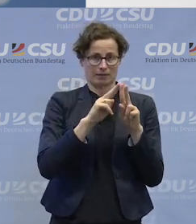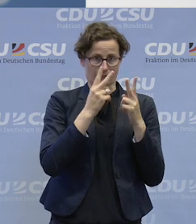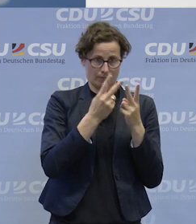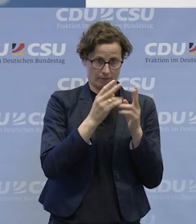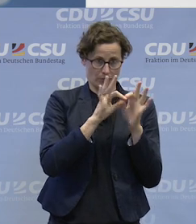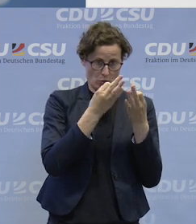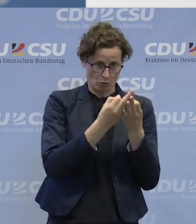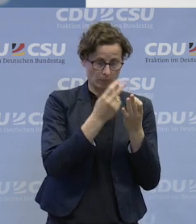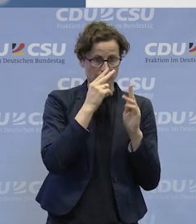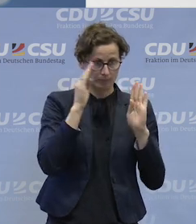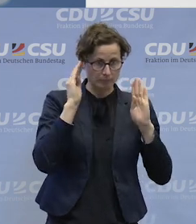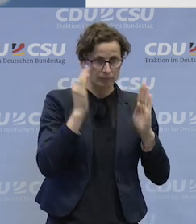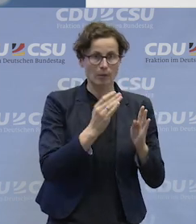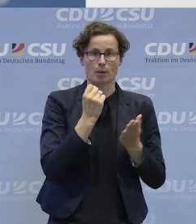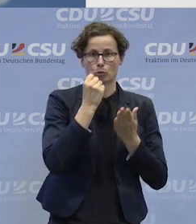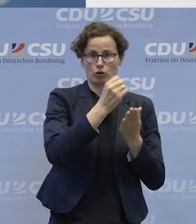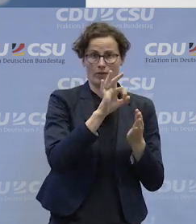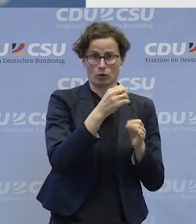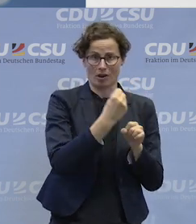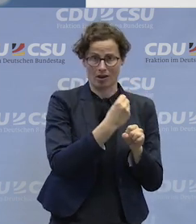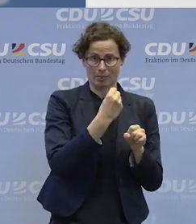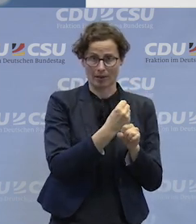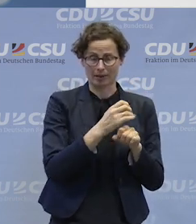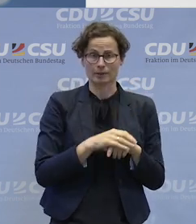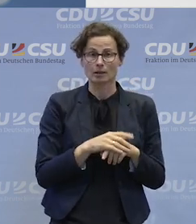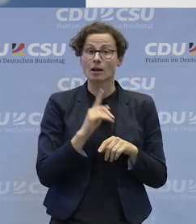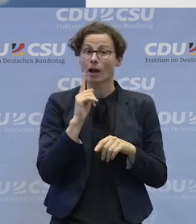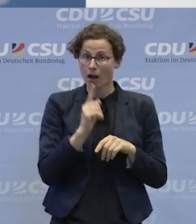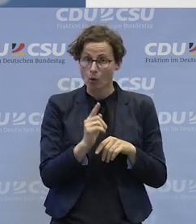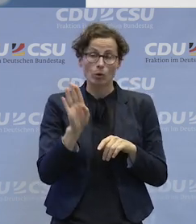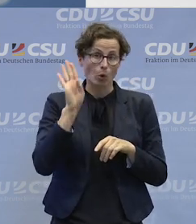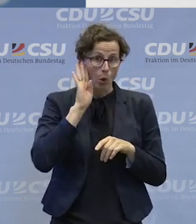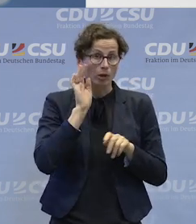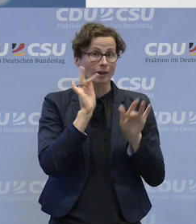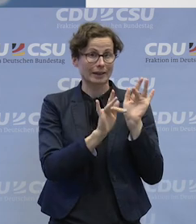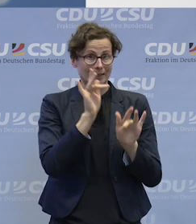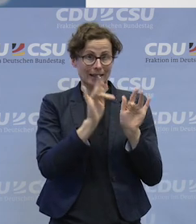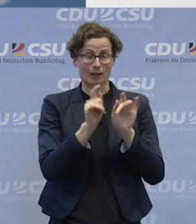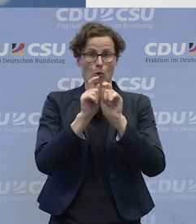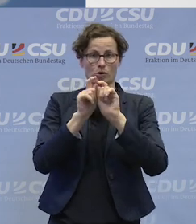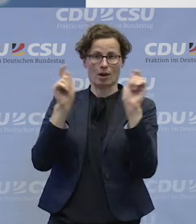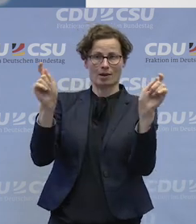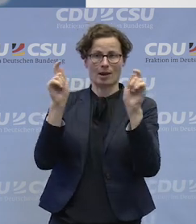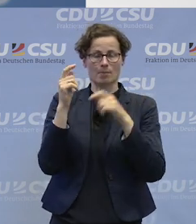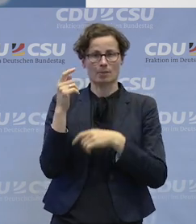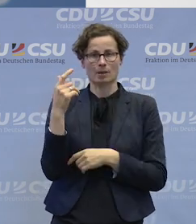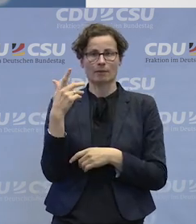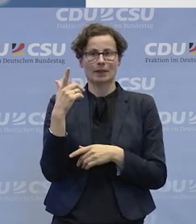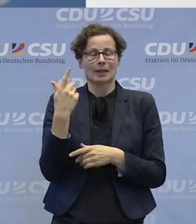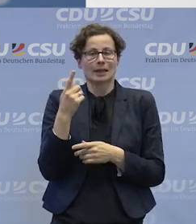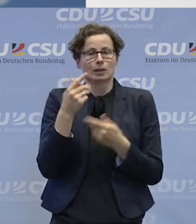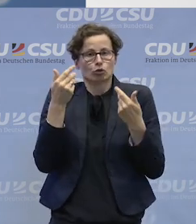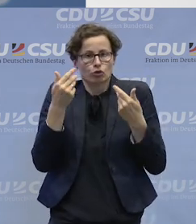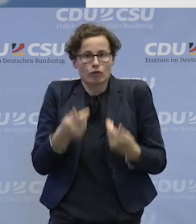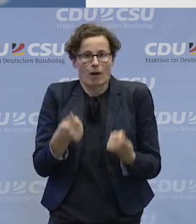für Arbeit und es wurde auch Kritik laut, dass wir die Unternehmen zu wenig in die Pflicht nehmen. Wir